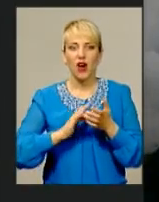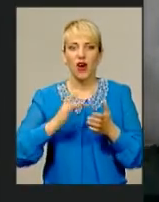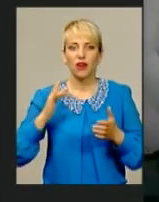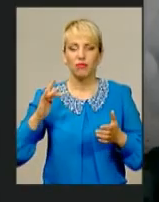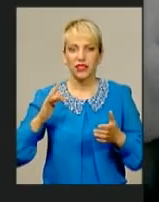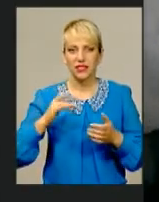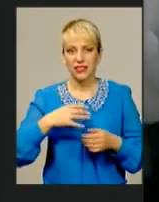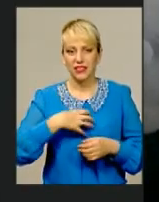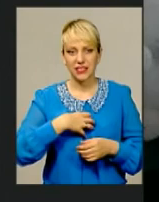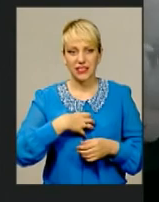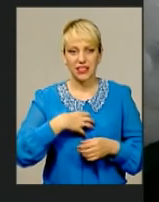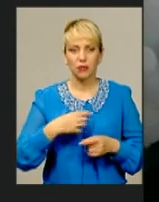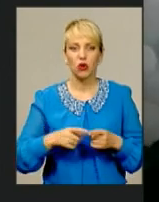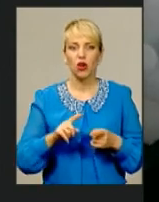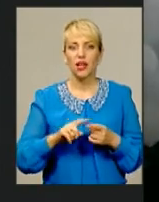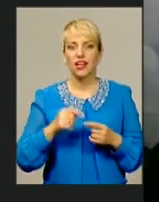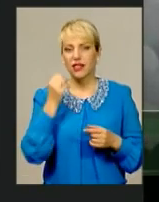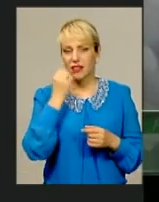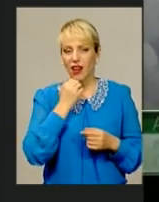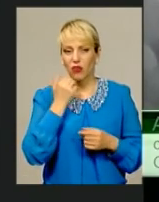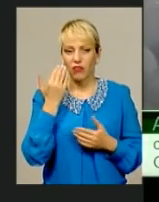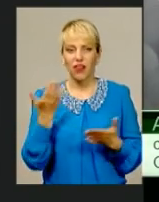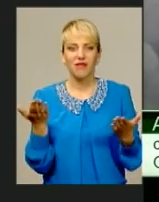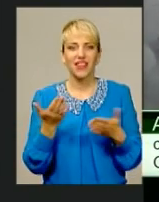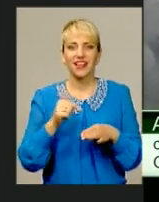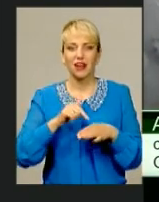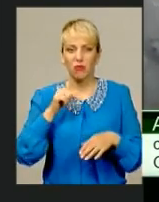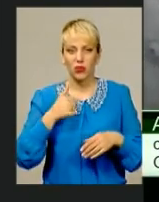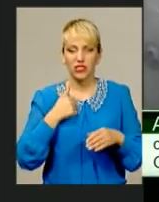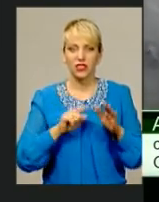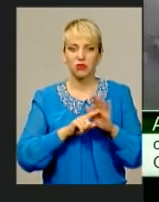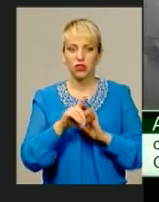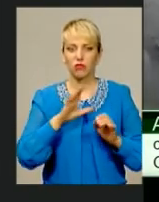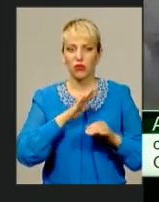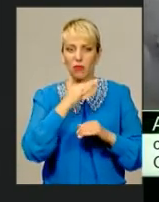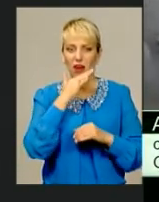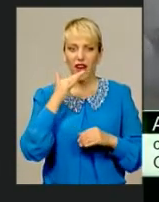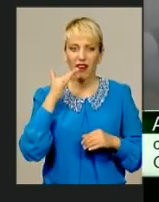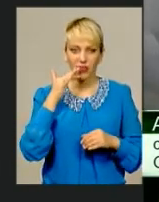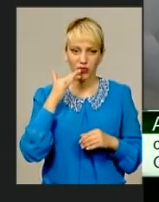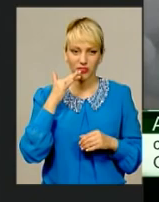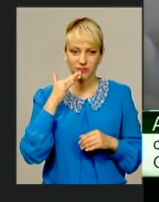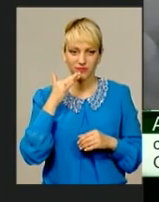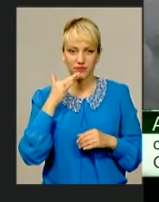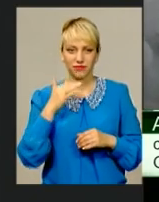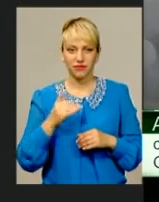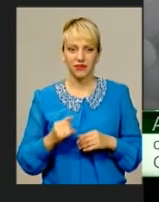за привітання. Які емоції? Їх спочатку було дуже багато. І